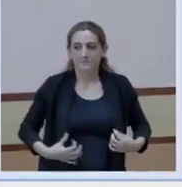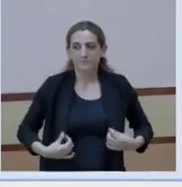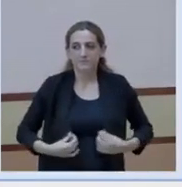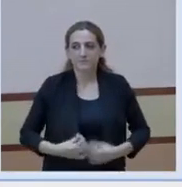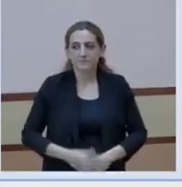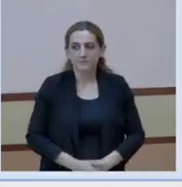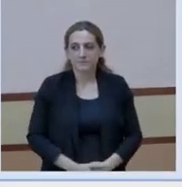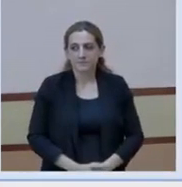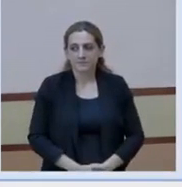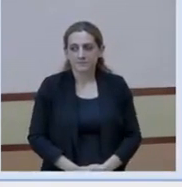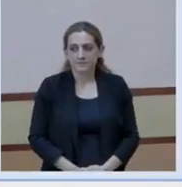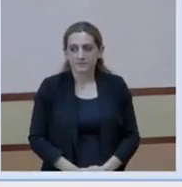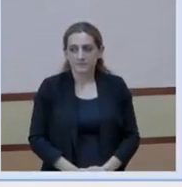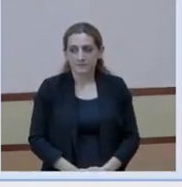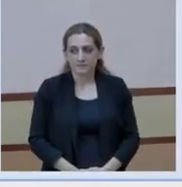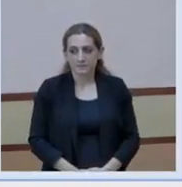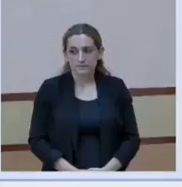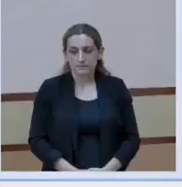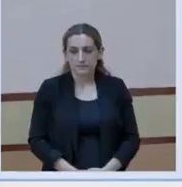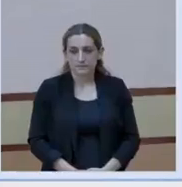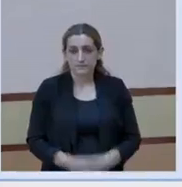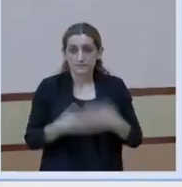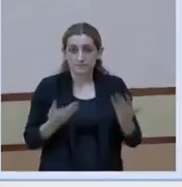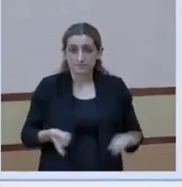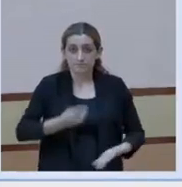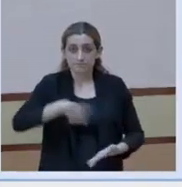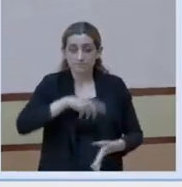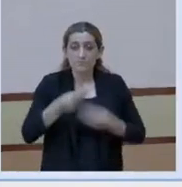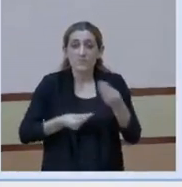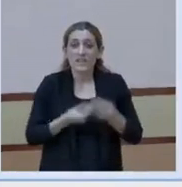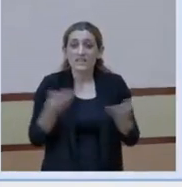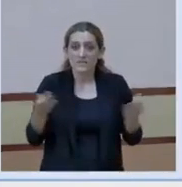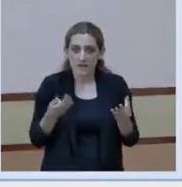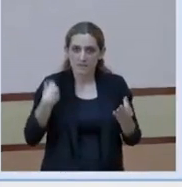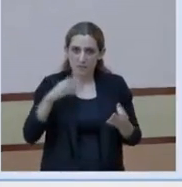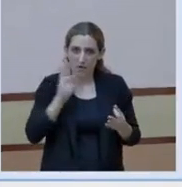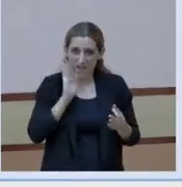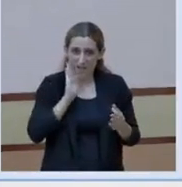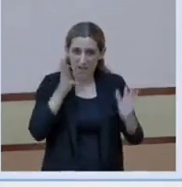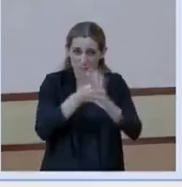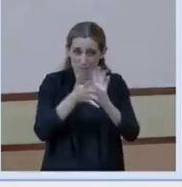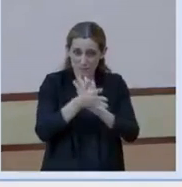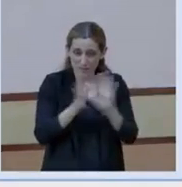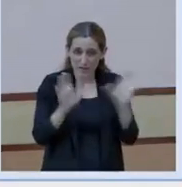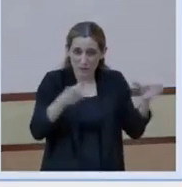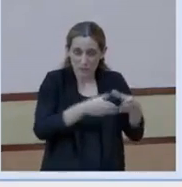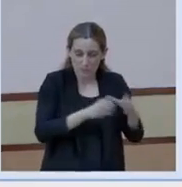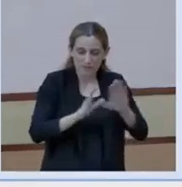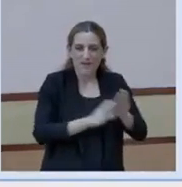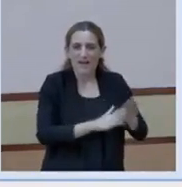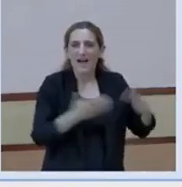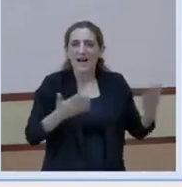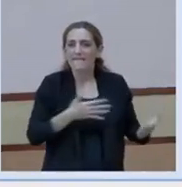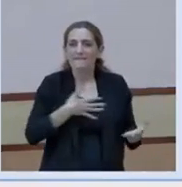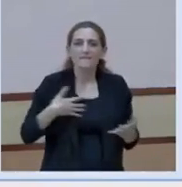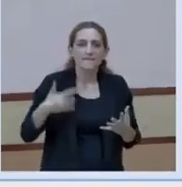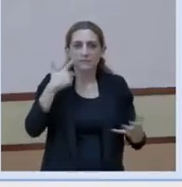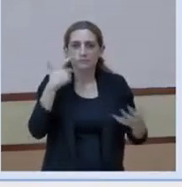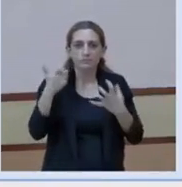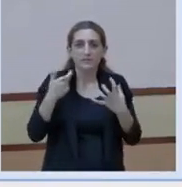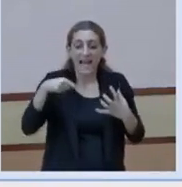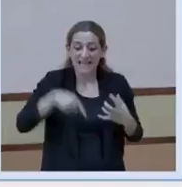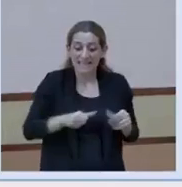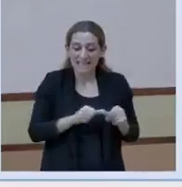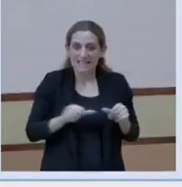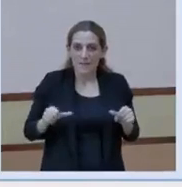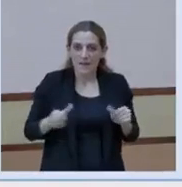Llavors, en què estem fent? Doncs, aquests grups que ja hem dit. I simplement ressaltarem aquest que hem començat aquesta